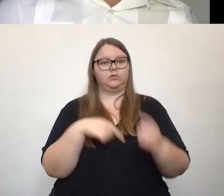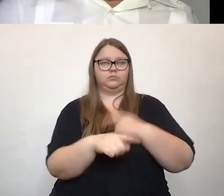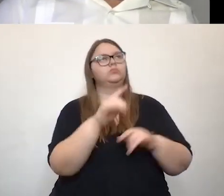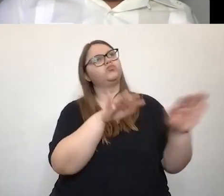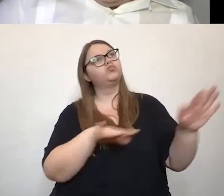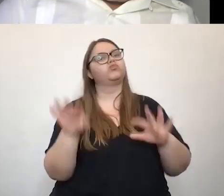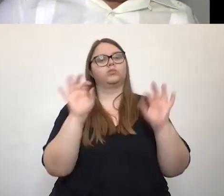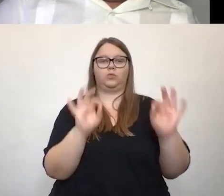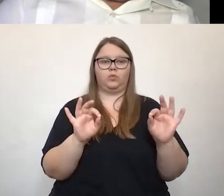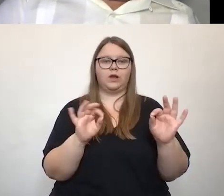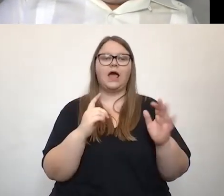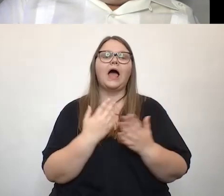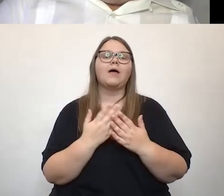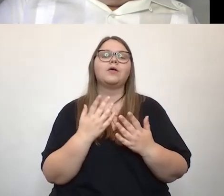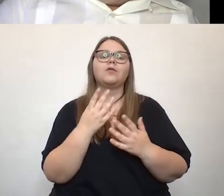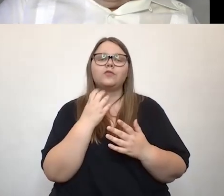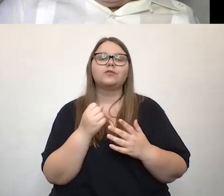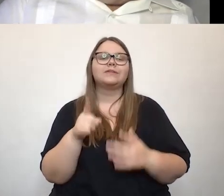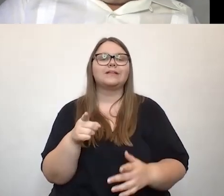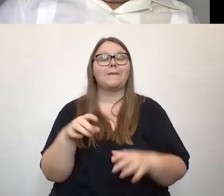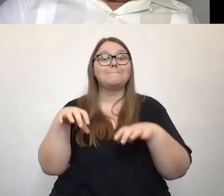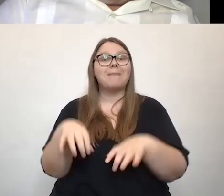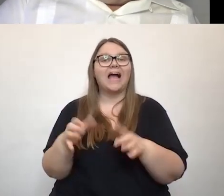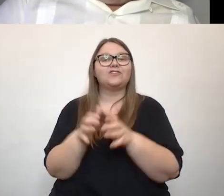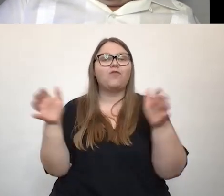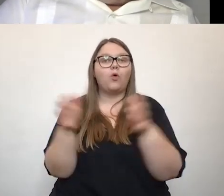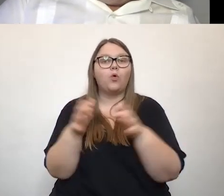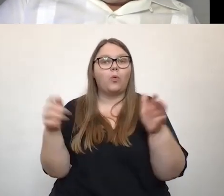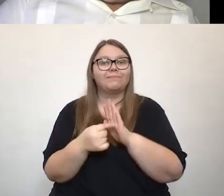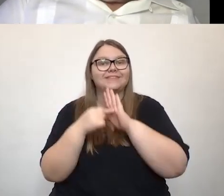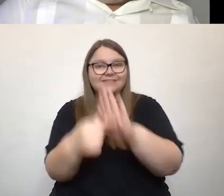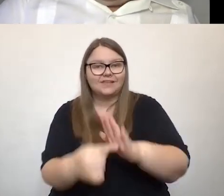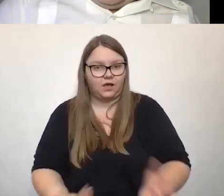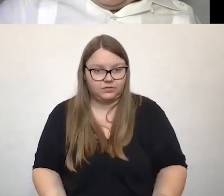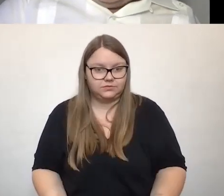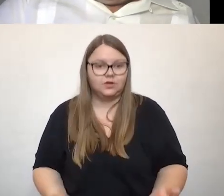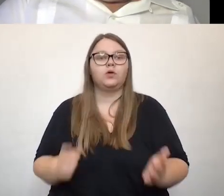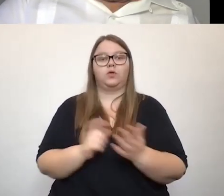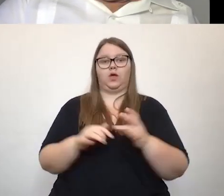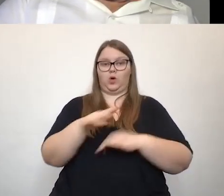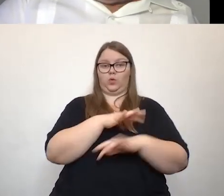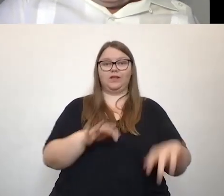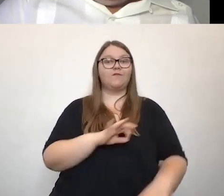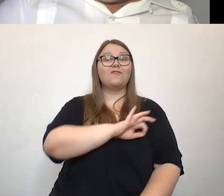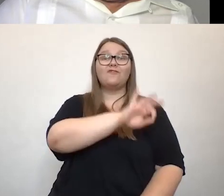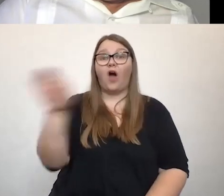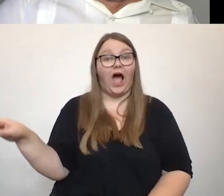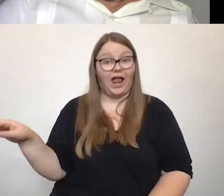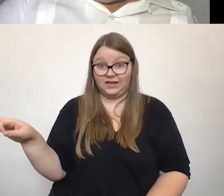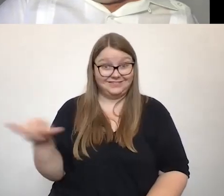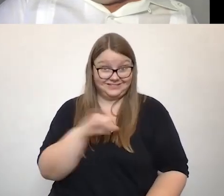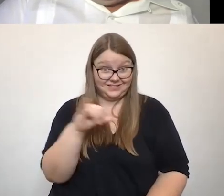man muss einfach mal das Smart-Volumen verstehen. Nochmal, was ich vorhin sagte, Inklusion geht jeden an und ist also keine